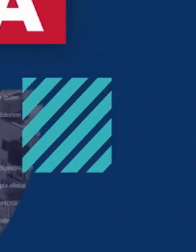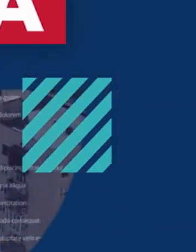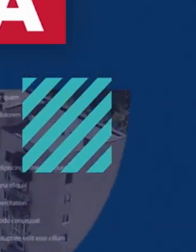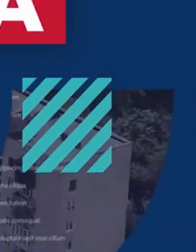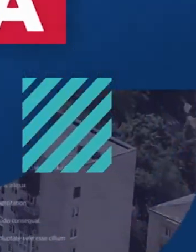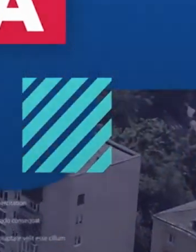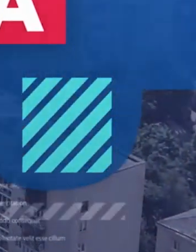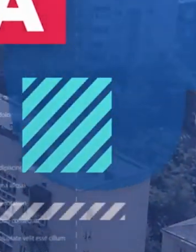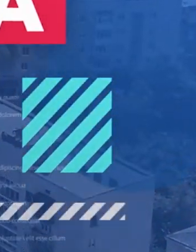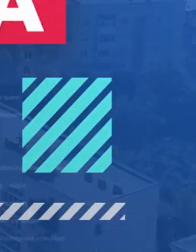Дякуємо, що дивитесь.